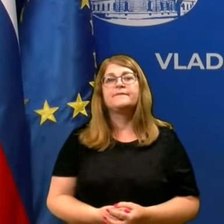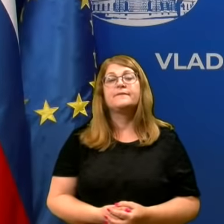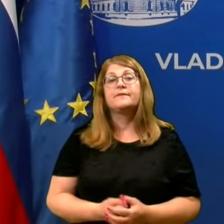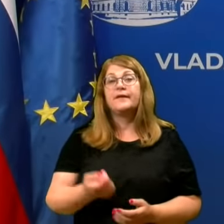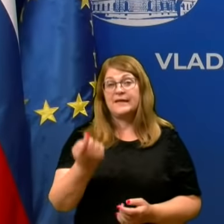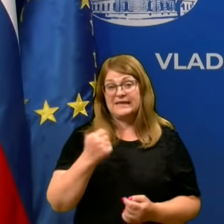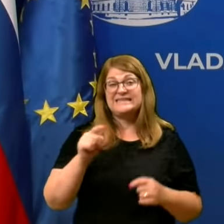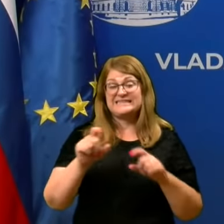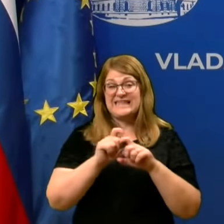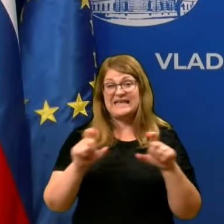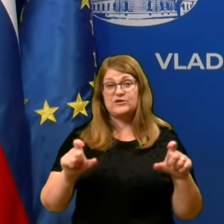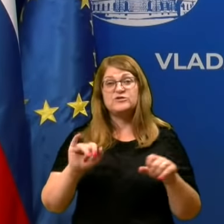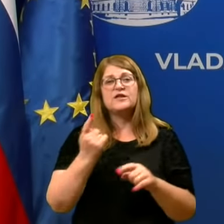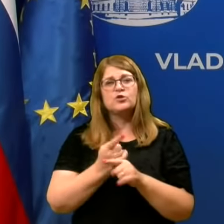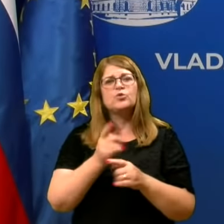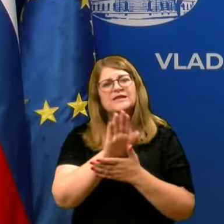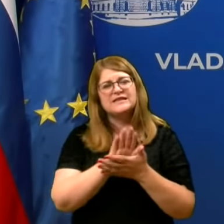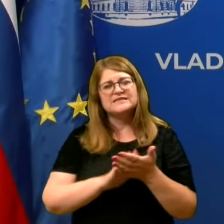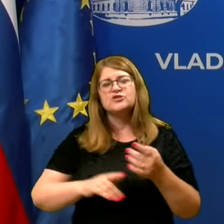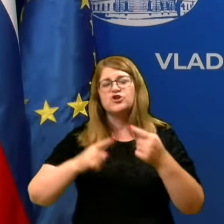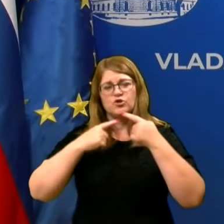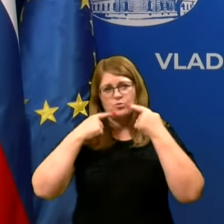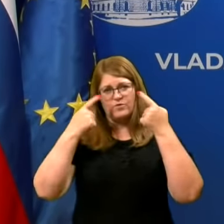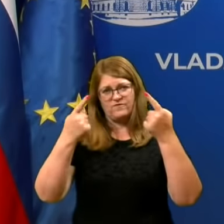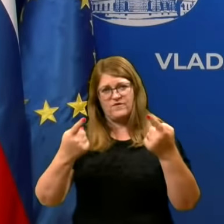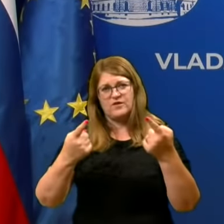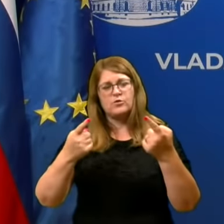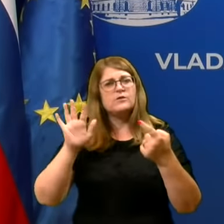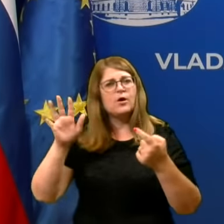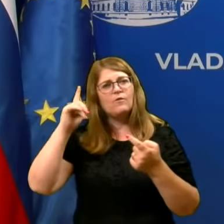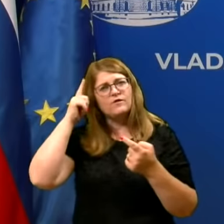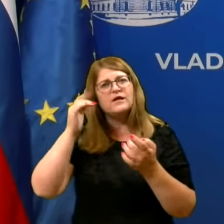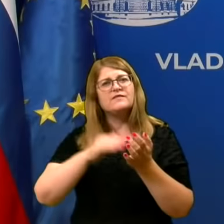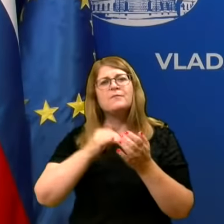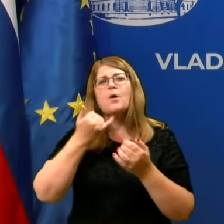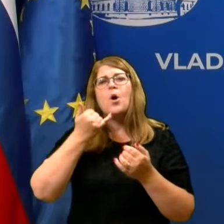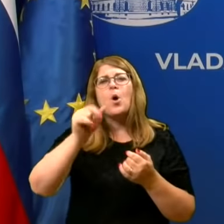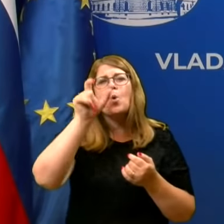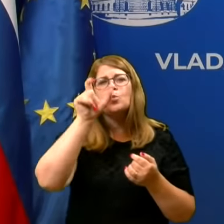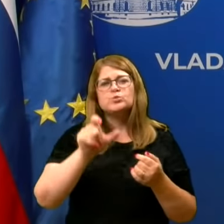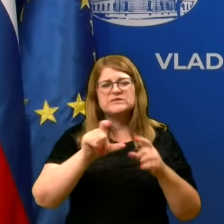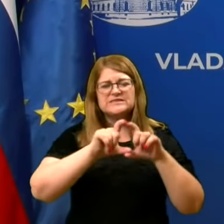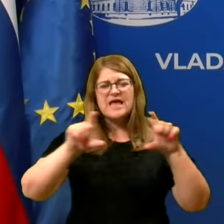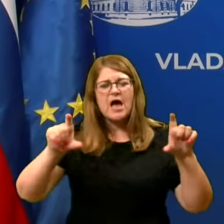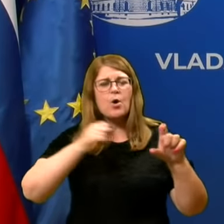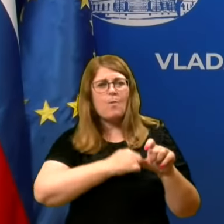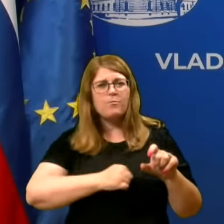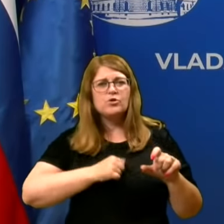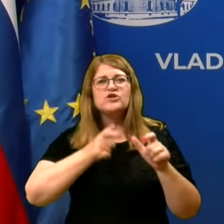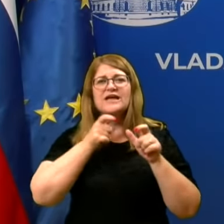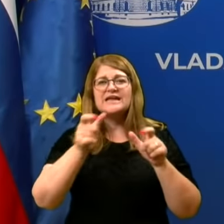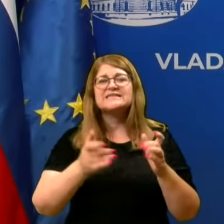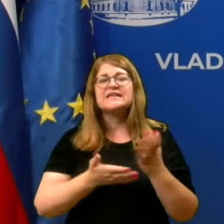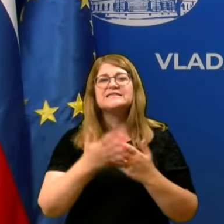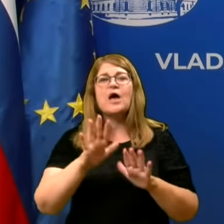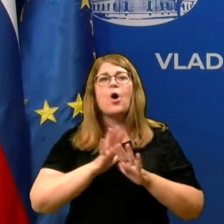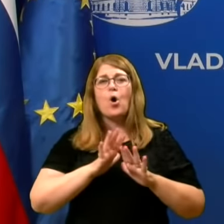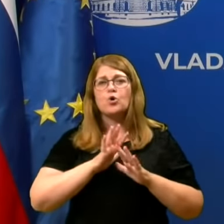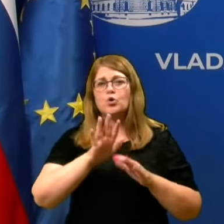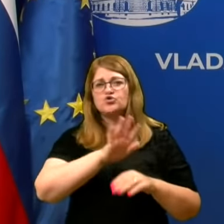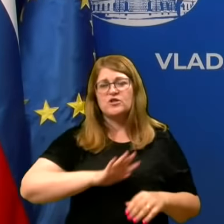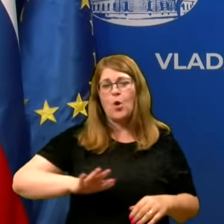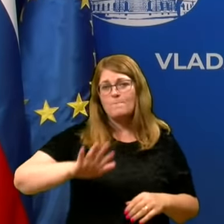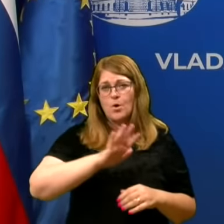iz teh razlogov sem tudi v vodoma že povedal, da je po mojem mnenju treba vsako bolnišnico razglasiti za ogroženo